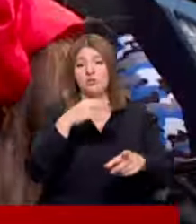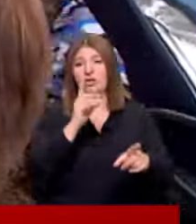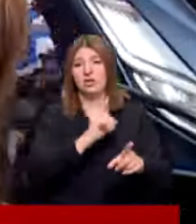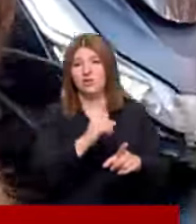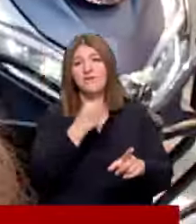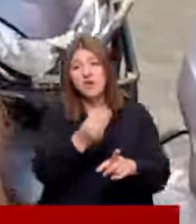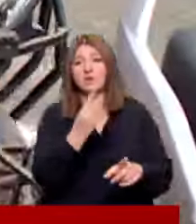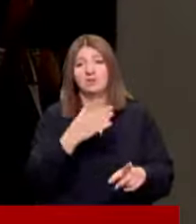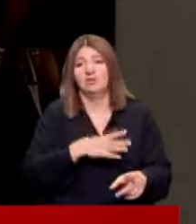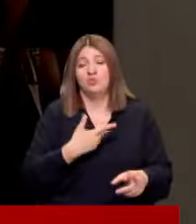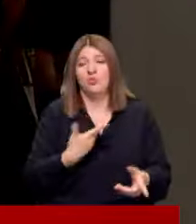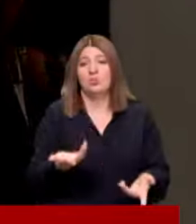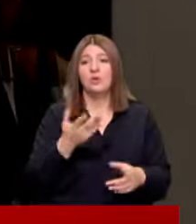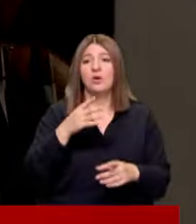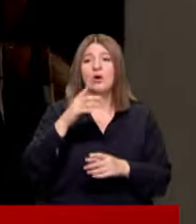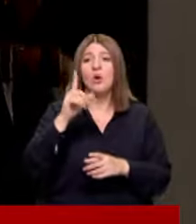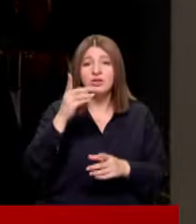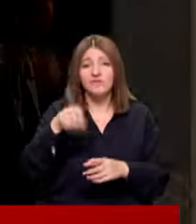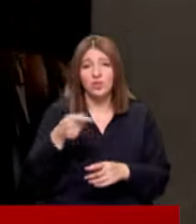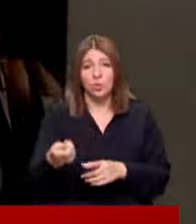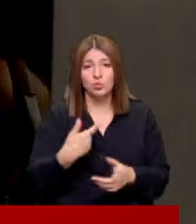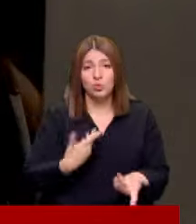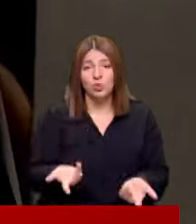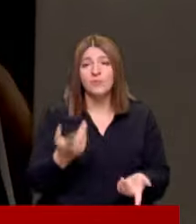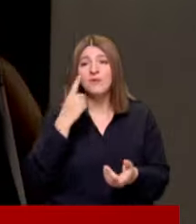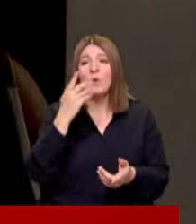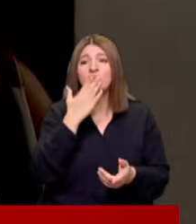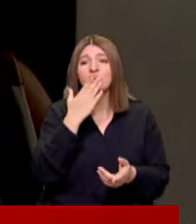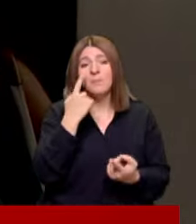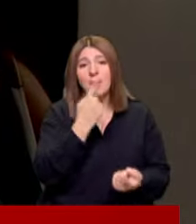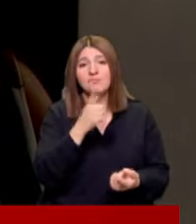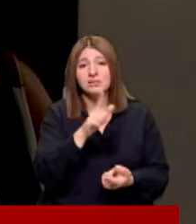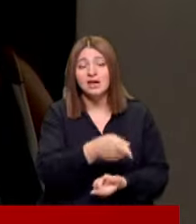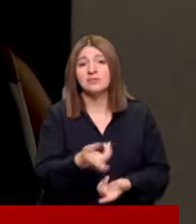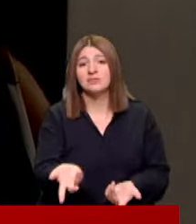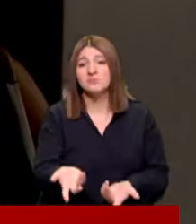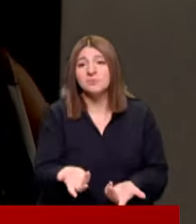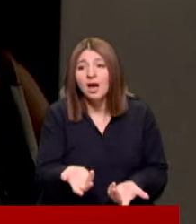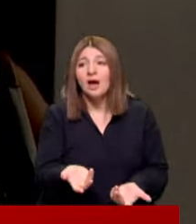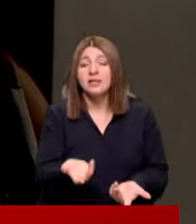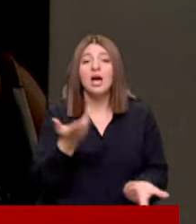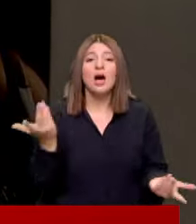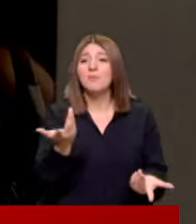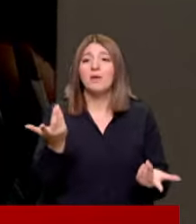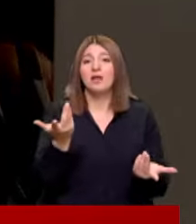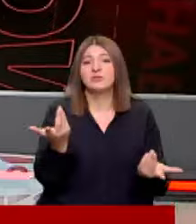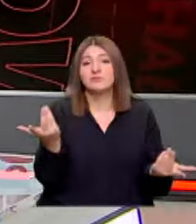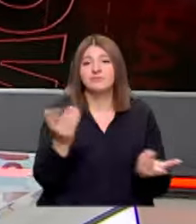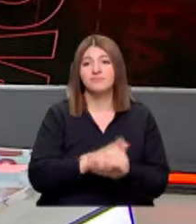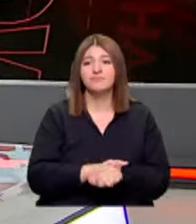için verilmesini istiyorum O kadar vergi ödüyoruz yani Yani devlet okullarımıza bakmalı Yani ama maalesef